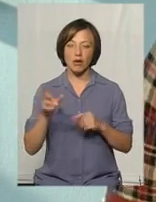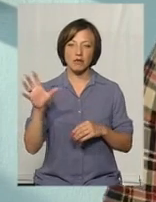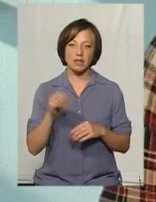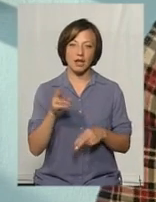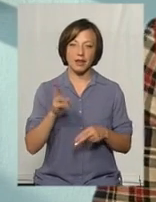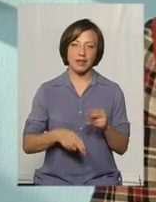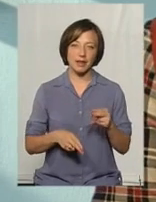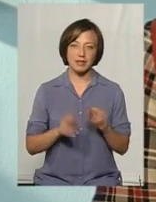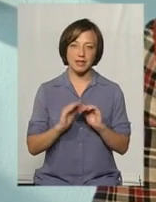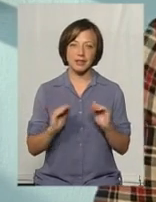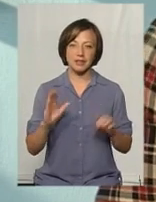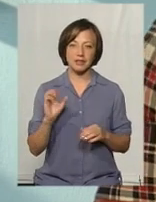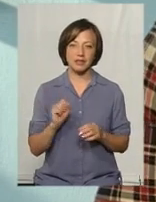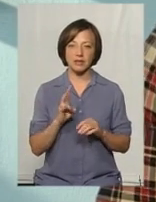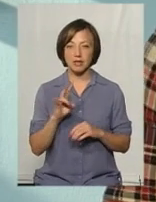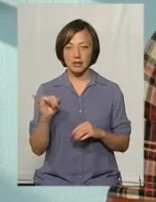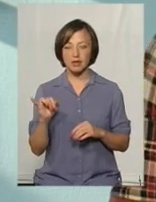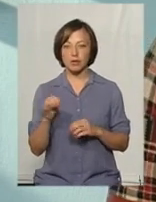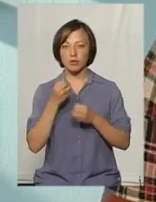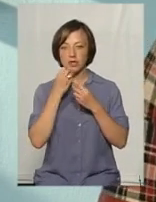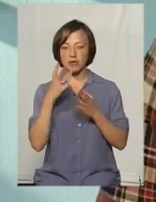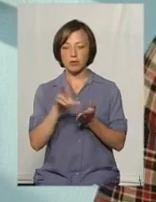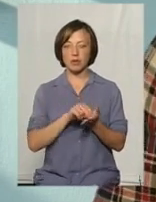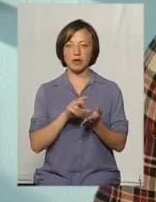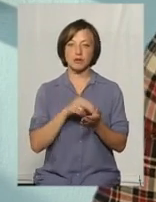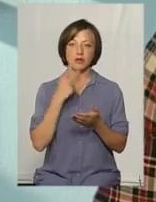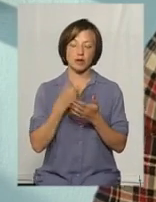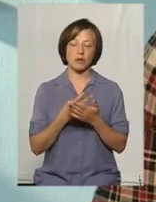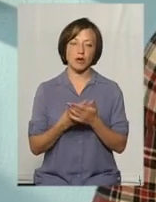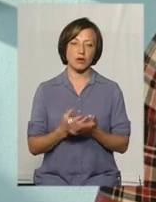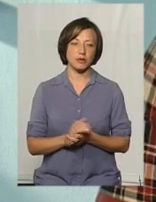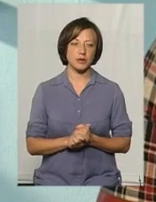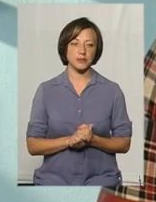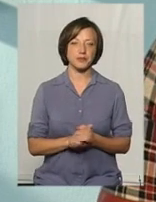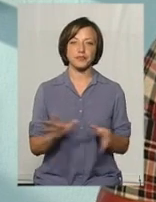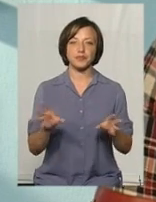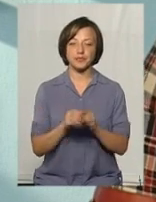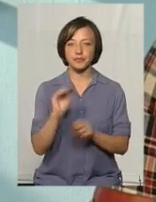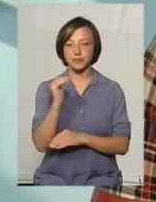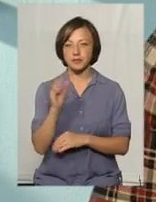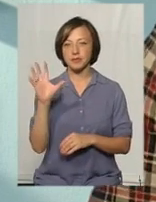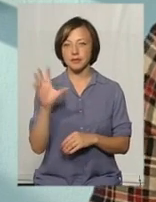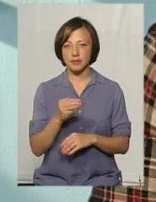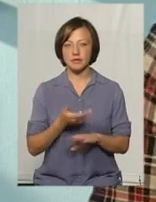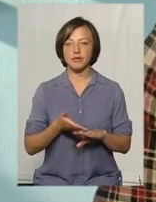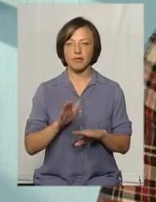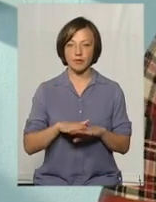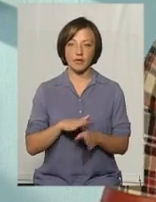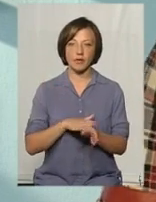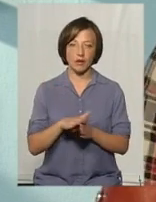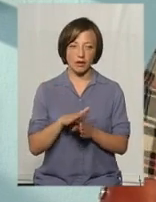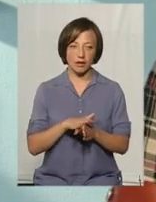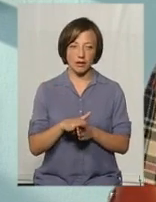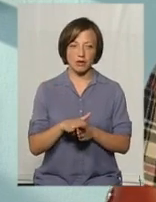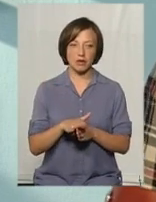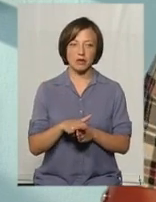кінець дитинства. Ні, позитивним прикладом своїм показувати. Разом з дитиною, да, це все важко виконувати, тому